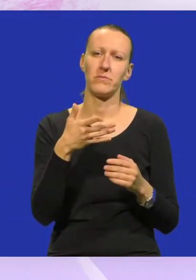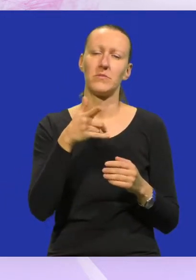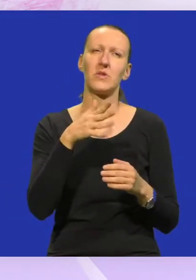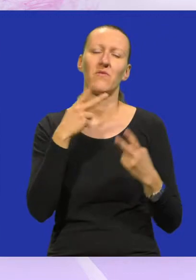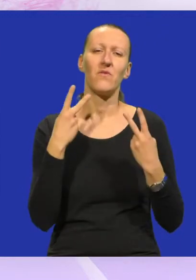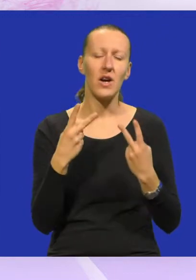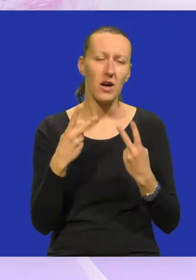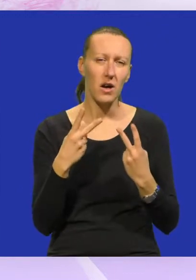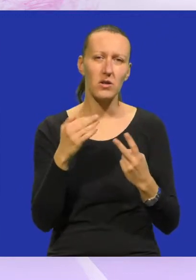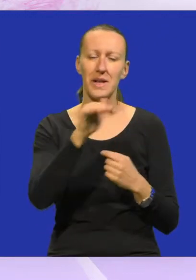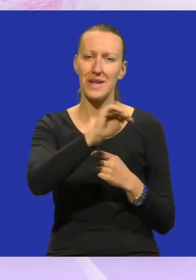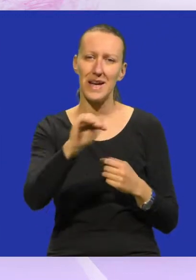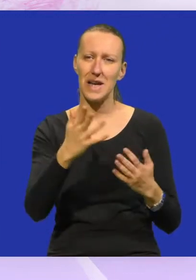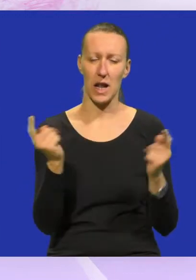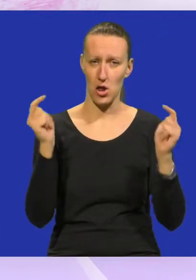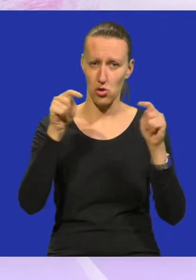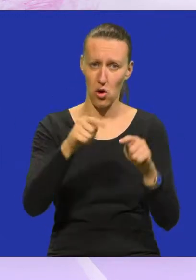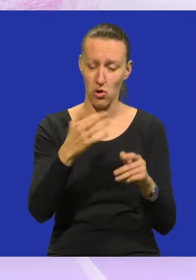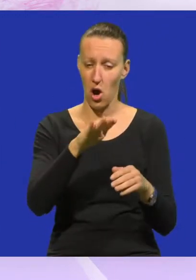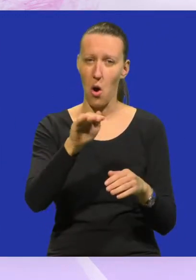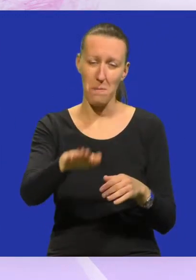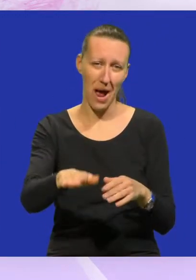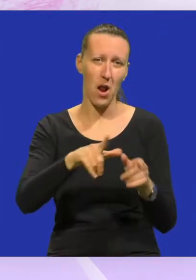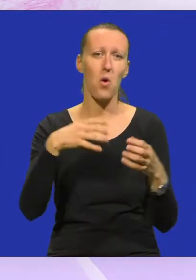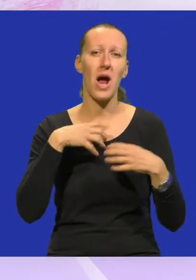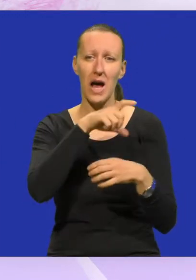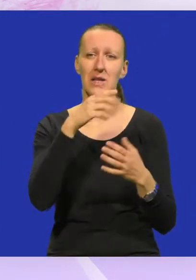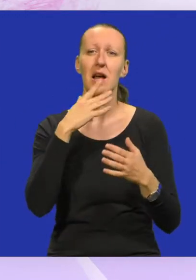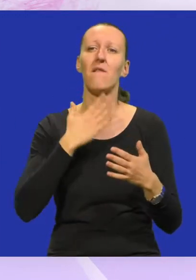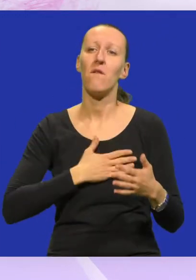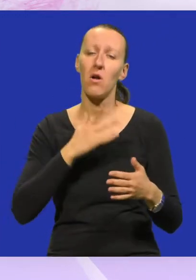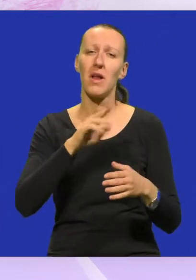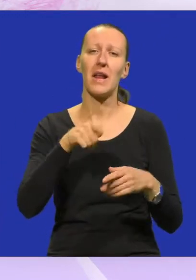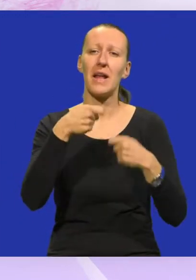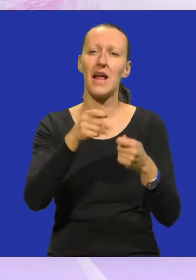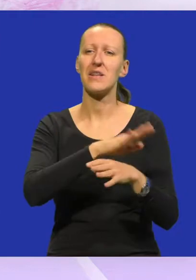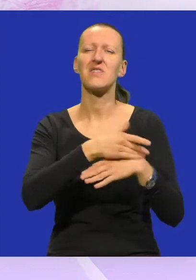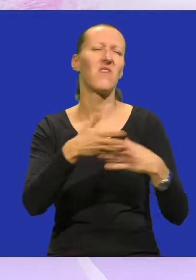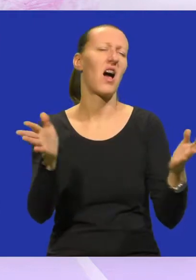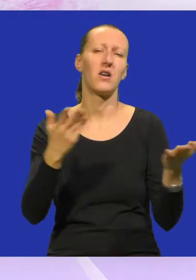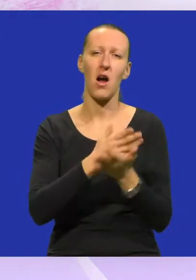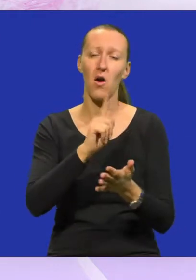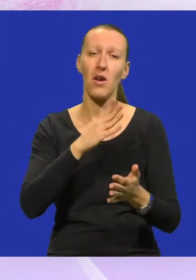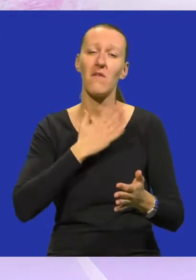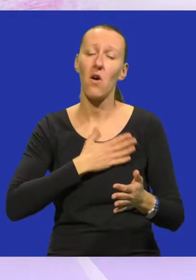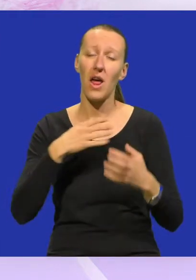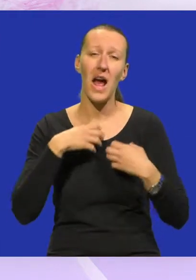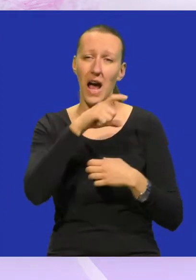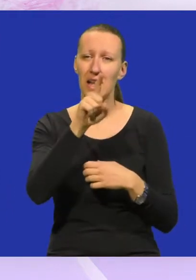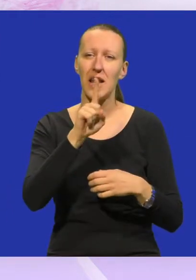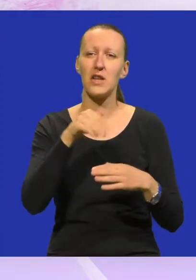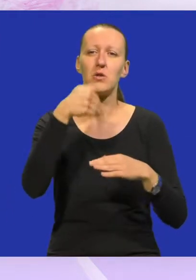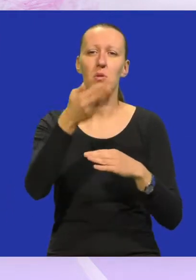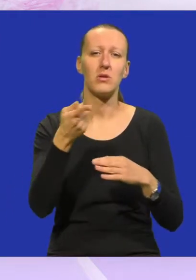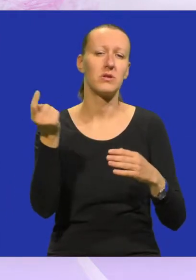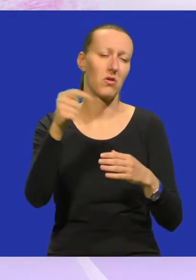vrlo važno da djeca kad dođu kao mali u kazalište da kazalište zavole da im se ne nudi baš sve i svašta jer ako ne zavole kazalište nećete